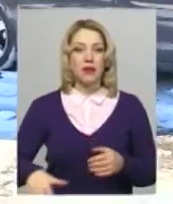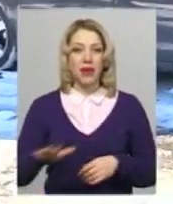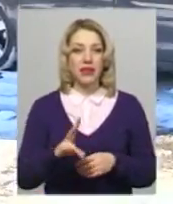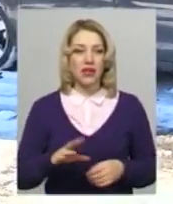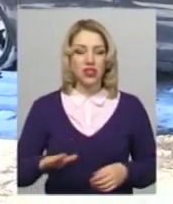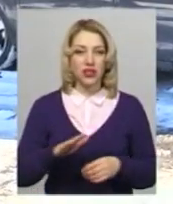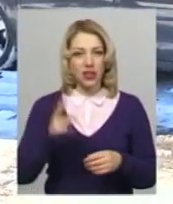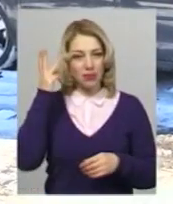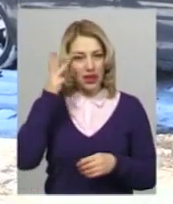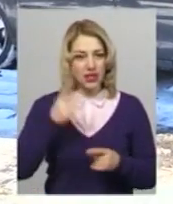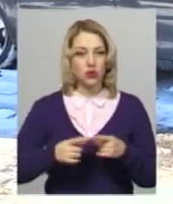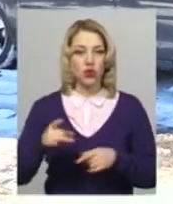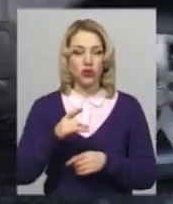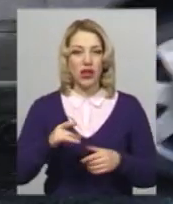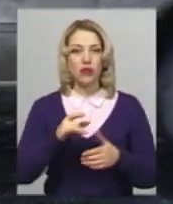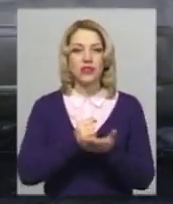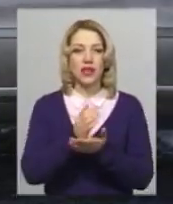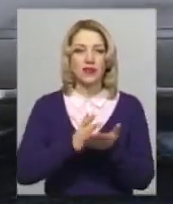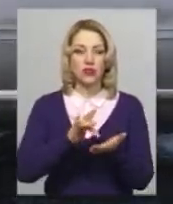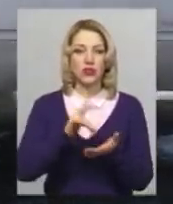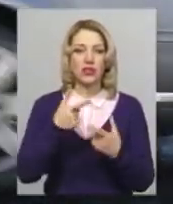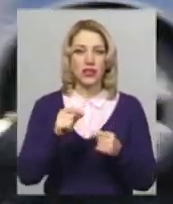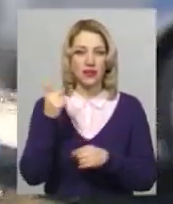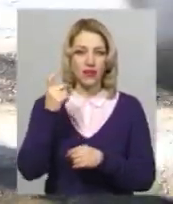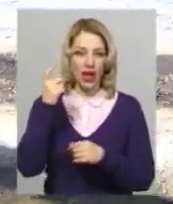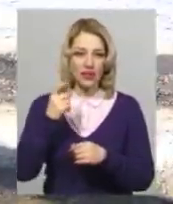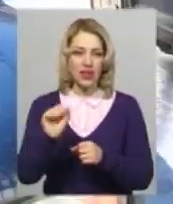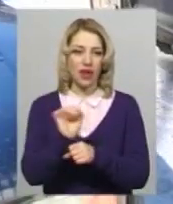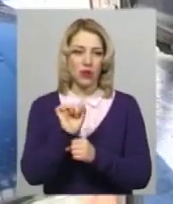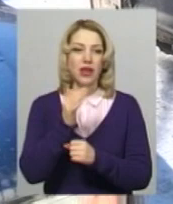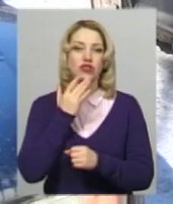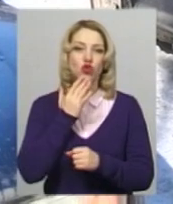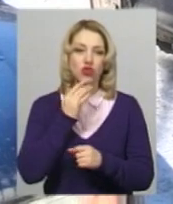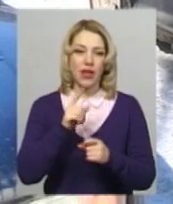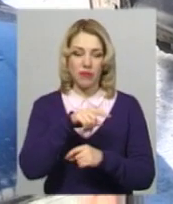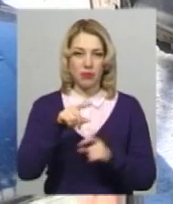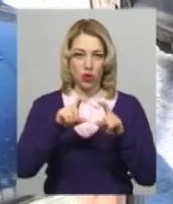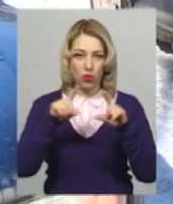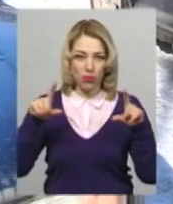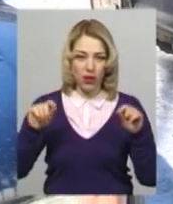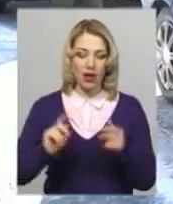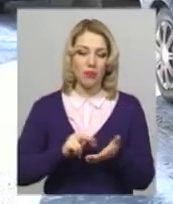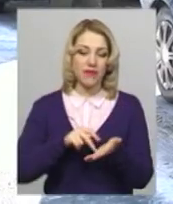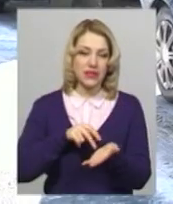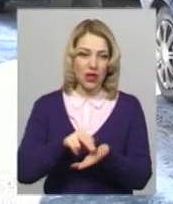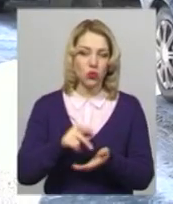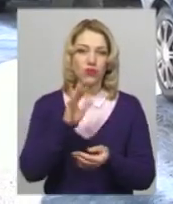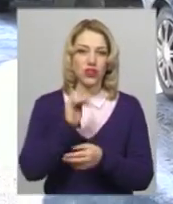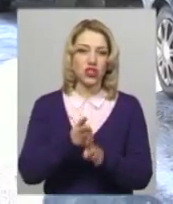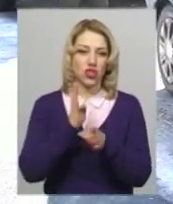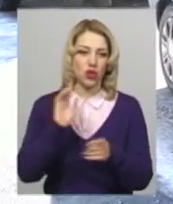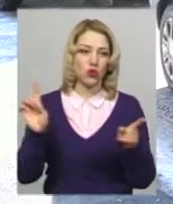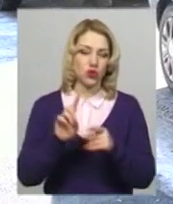території Хмельницького регіонального сервісного центру, де власники автомобілів з іноземною реєстрацією стають у чергу, аби пройти експертний огляд